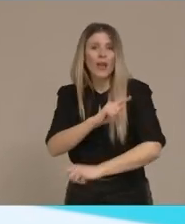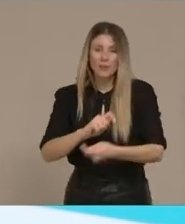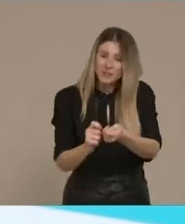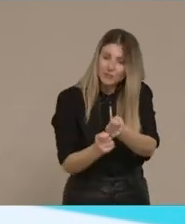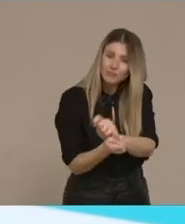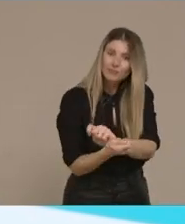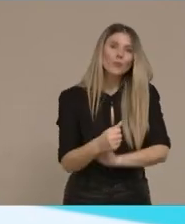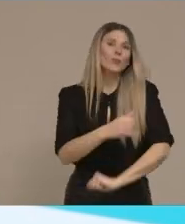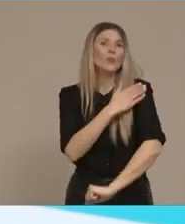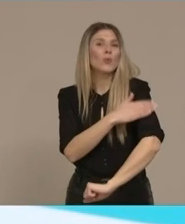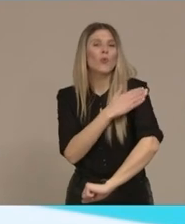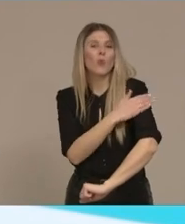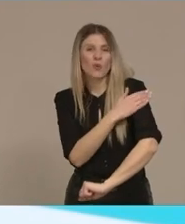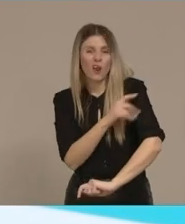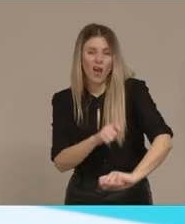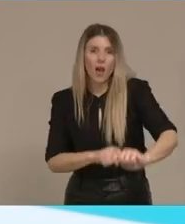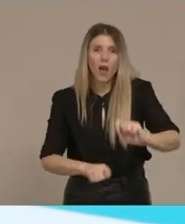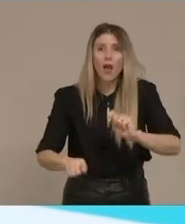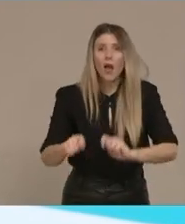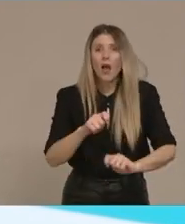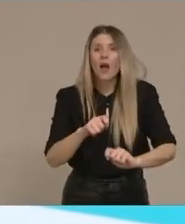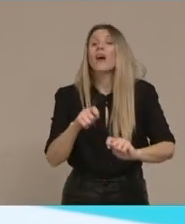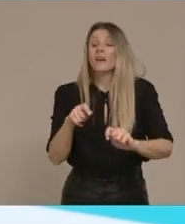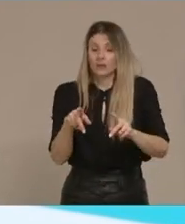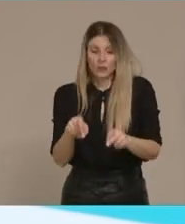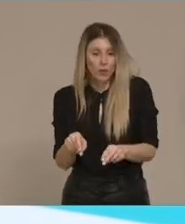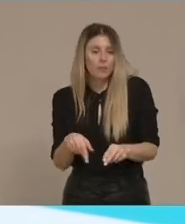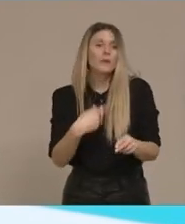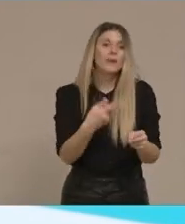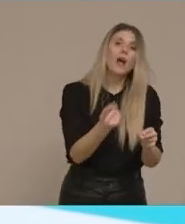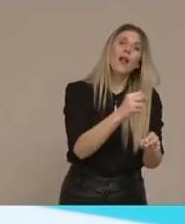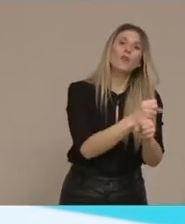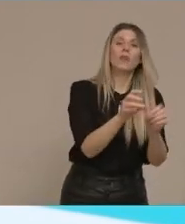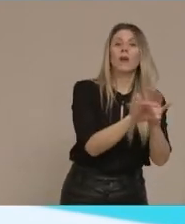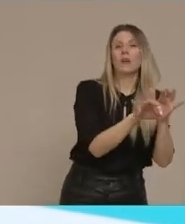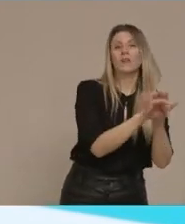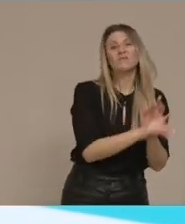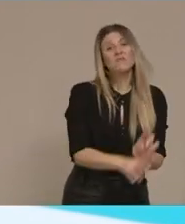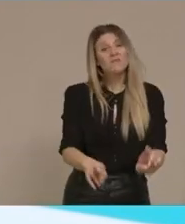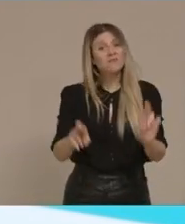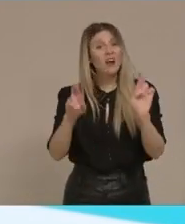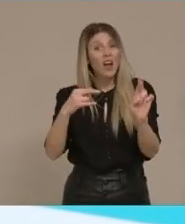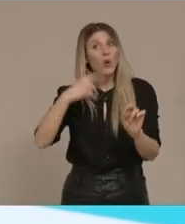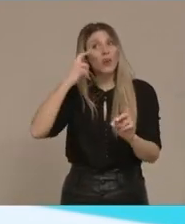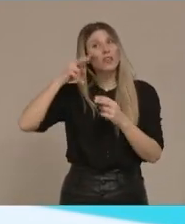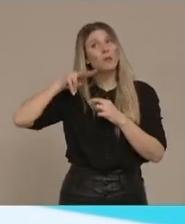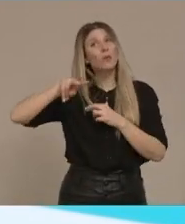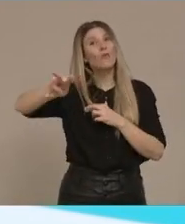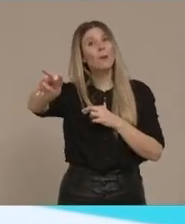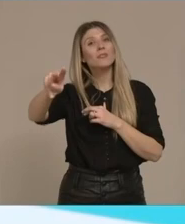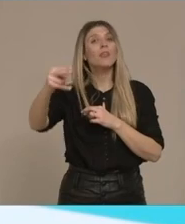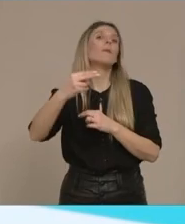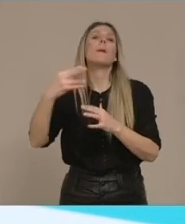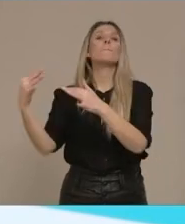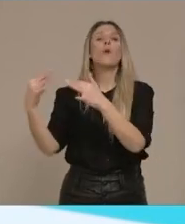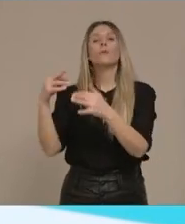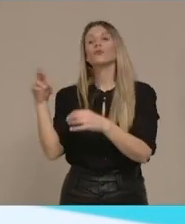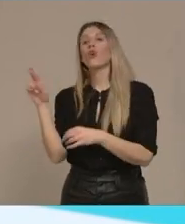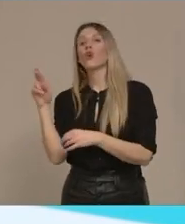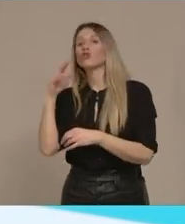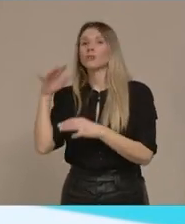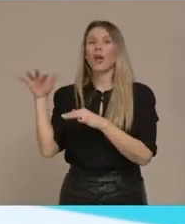Μακάρι να είχα να σας πω ευχάριστα για τον πόλεμο Αλλά δυστυχώς κανείς δεν μπορεί να ξέρει Πότε αυτός θα τελειώσει Και πότε